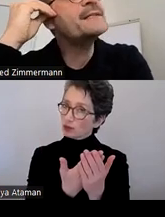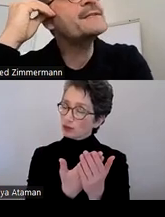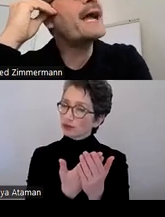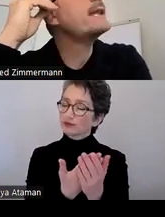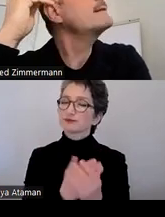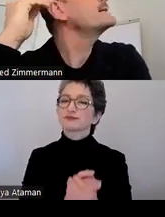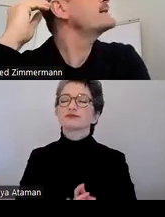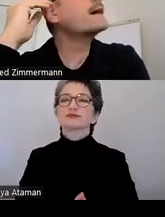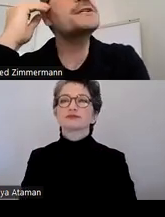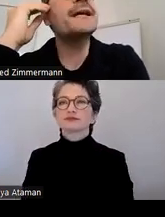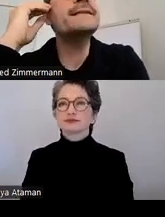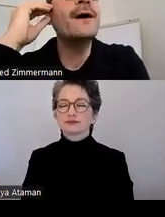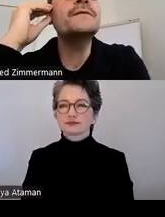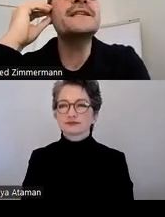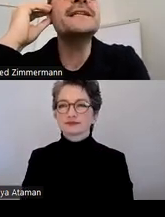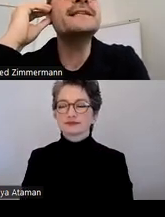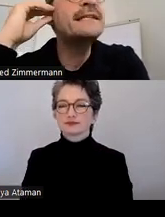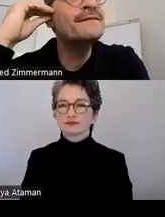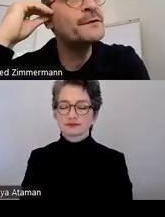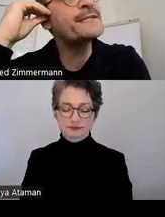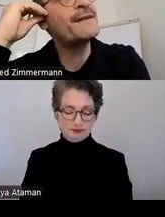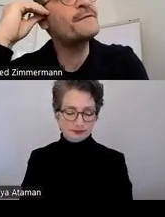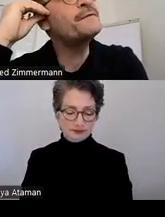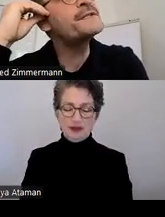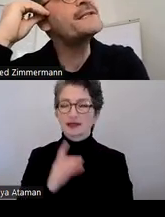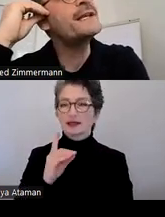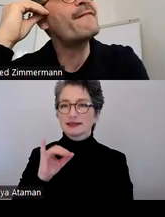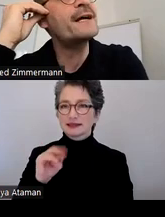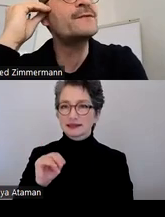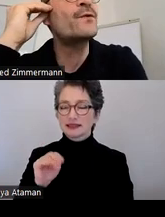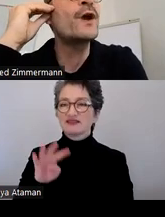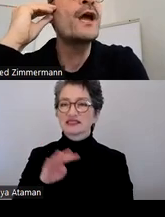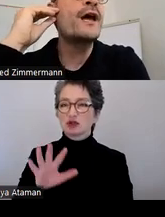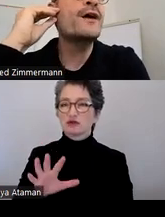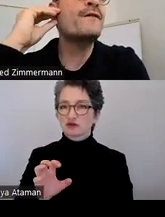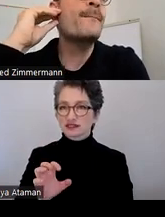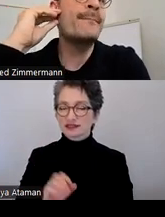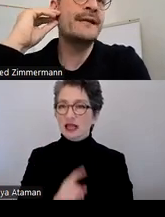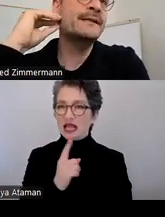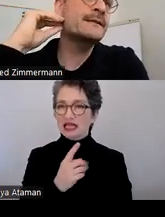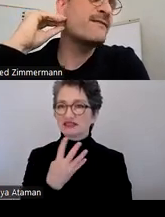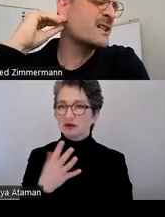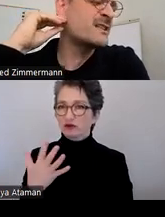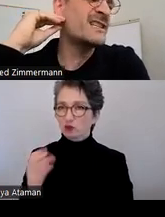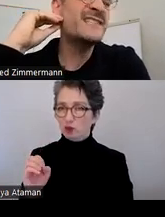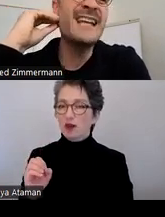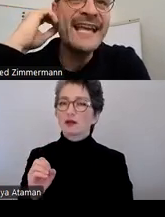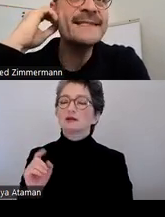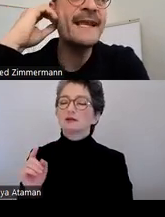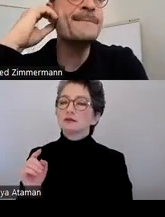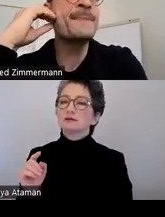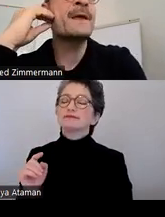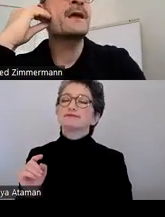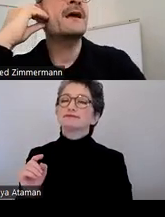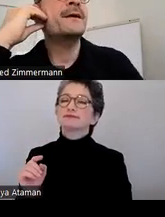eingehen, zum einen links dargestellt auf die DIN 1450 in der Fassung vom April 2013.